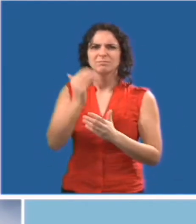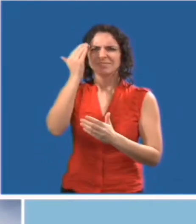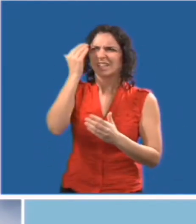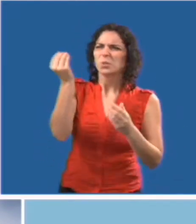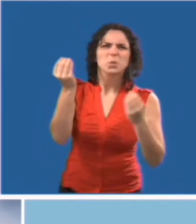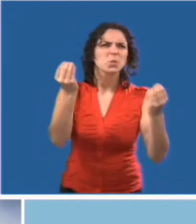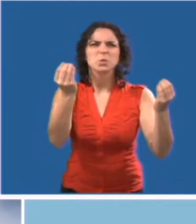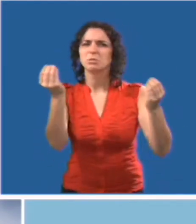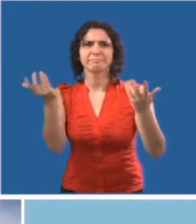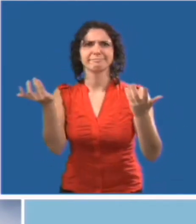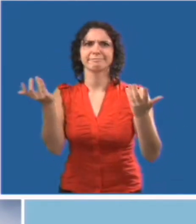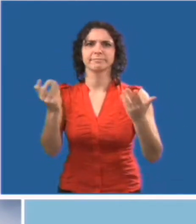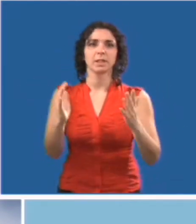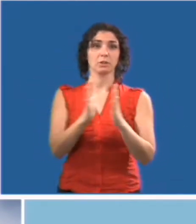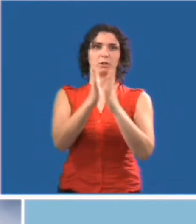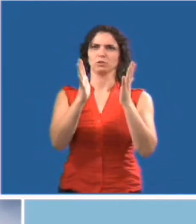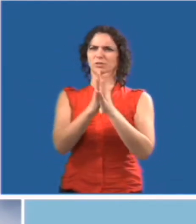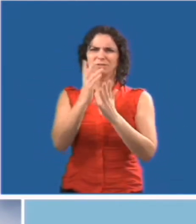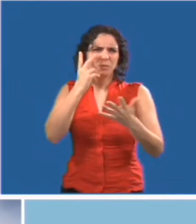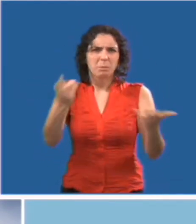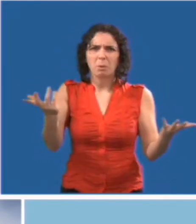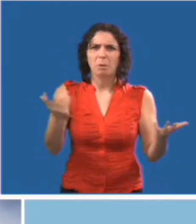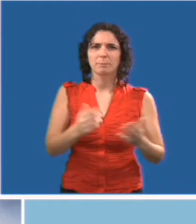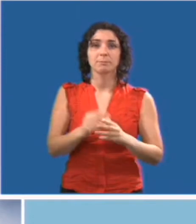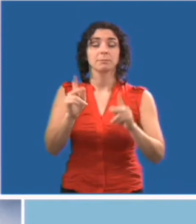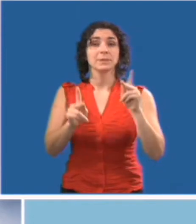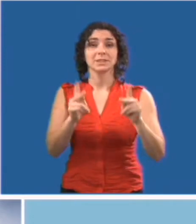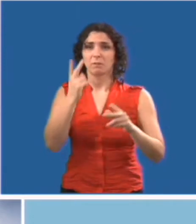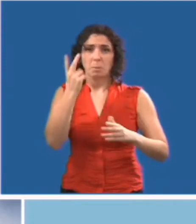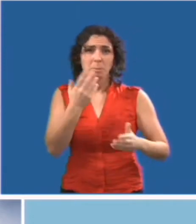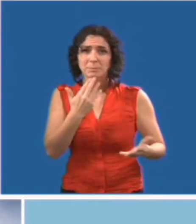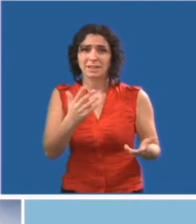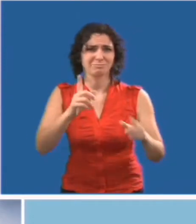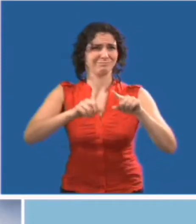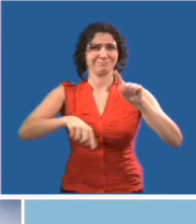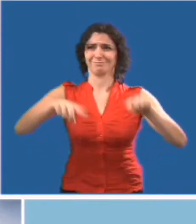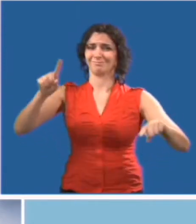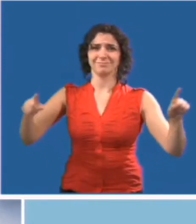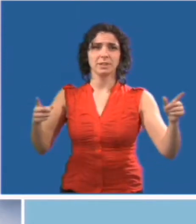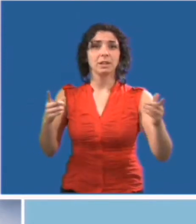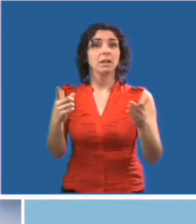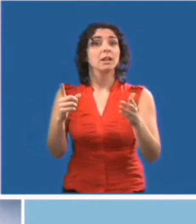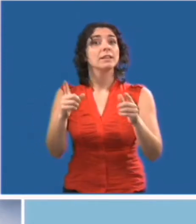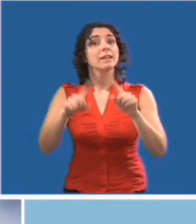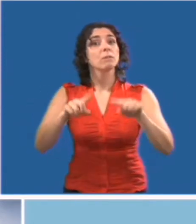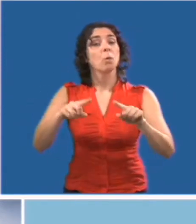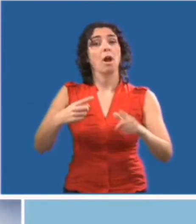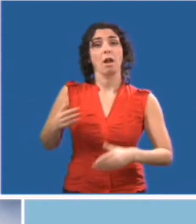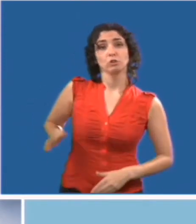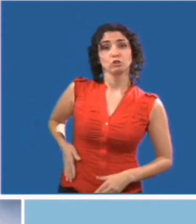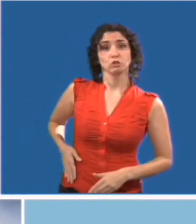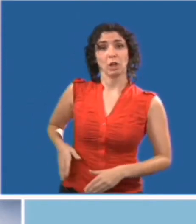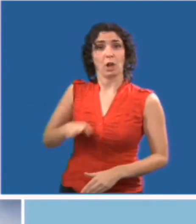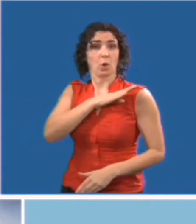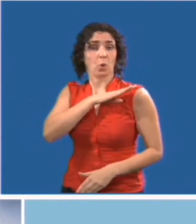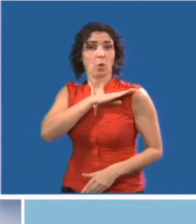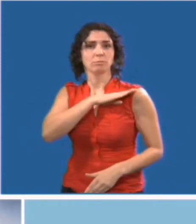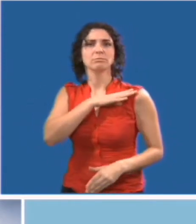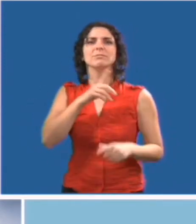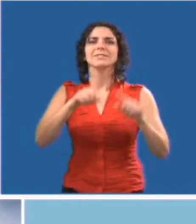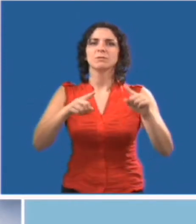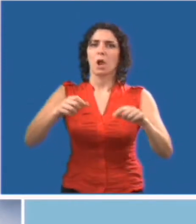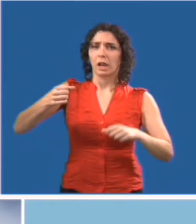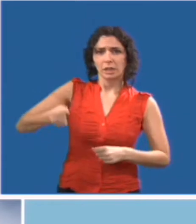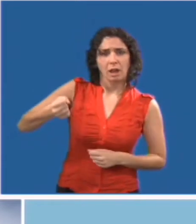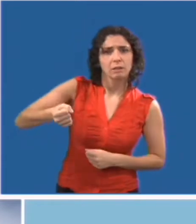de voir des dangers. Certaines personnes ayant subi une perte de la vision utilisent